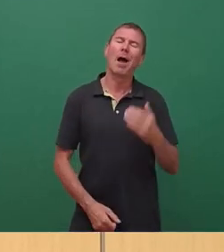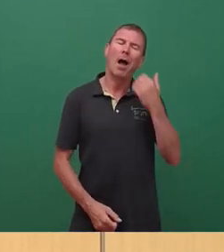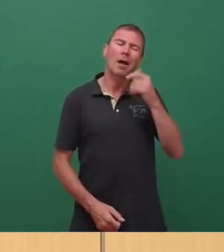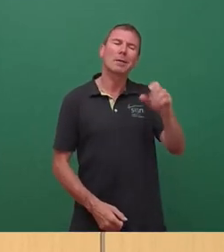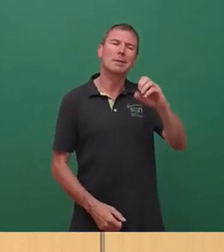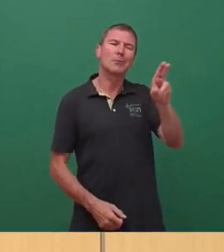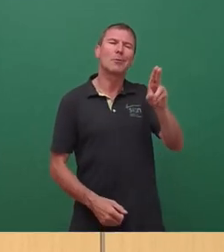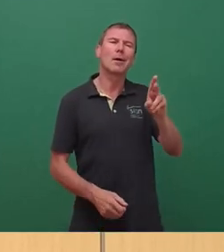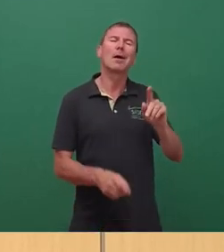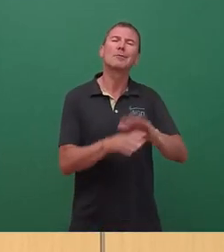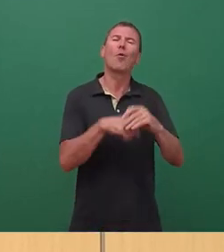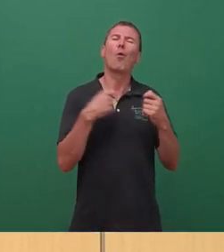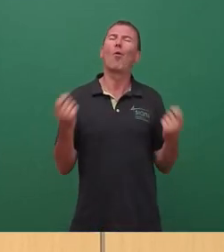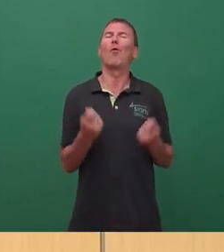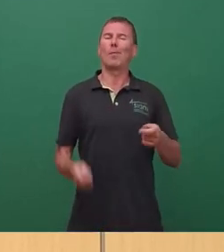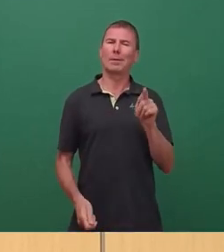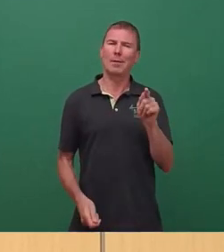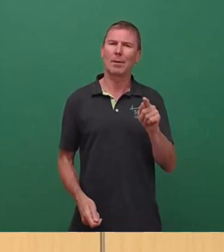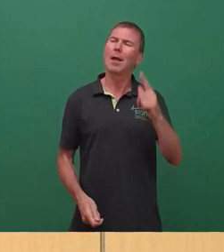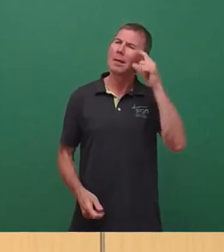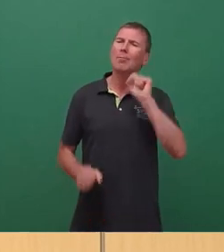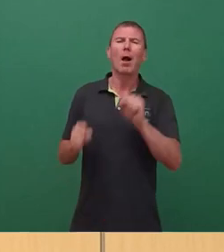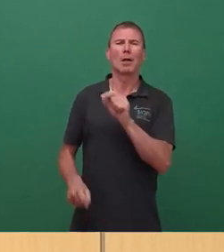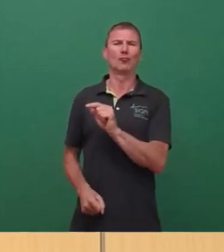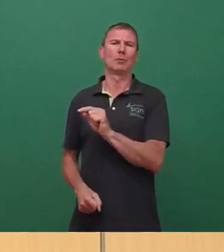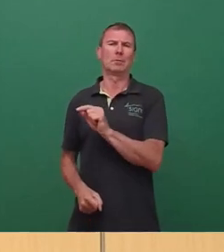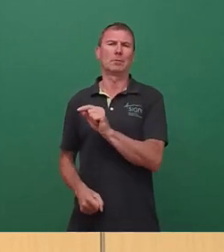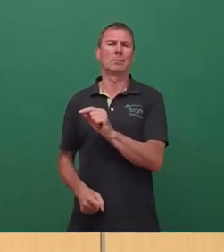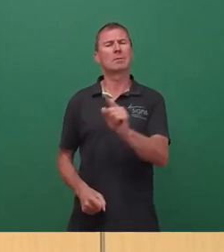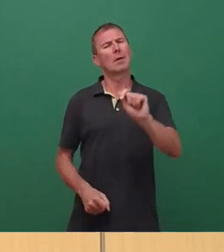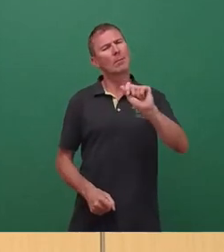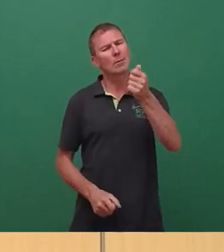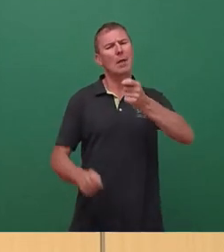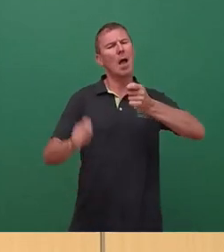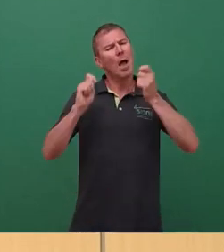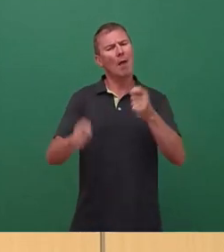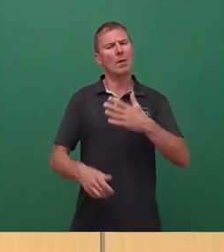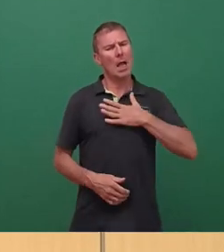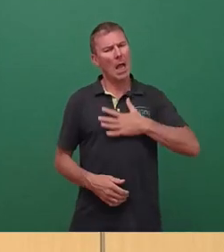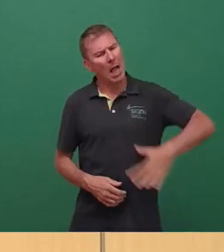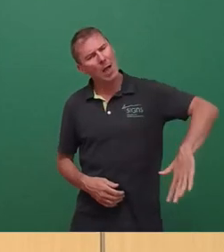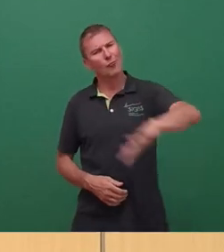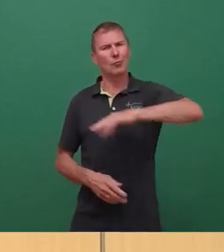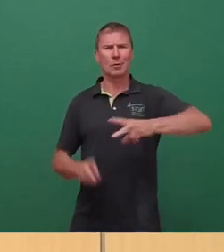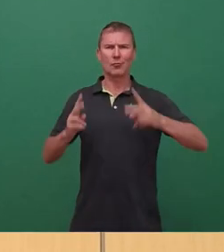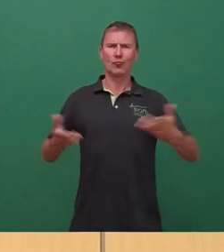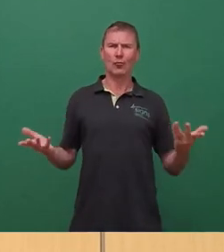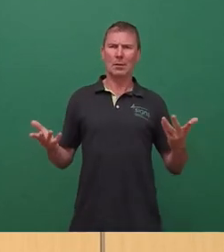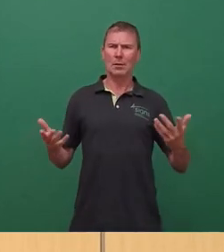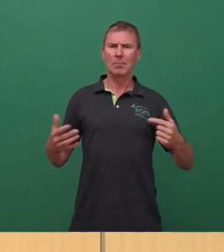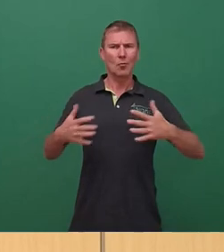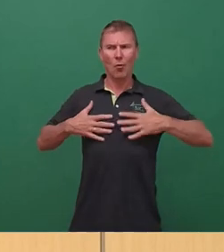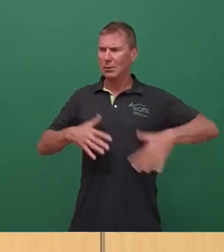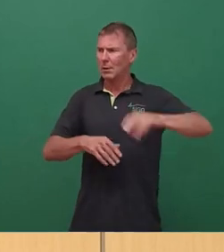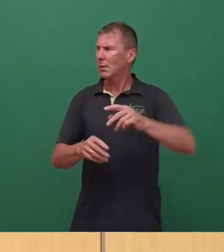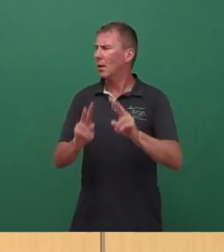aufgetragen. Ich will mal sagen, Denkmalschutz ist vor allen Dingen auch ein Auftrag an uns als Stadt mit Erbe behutsam umzugehen. Und es